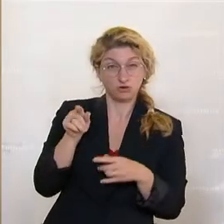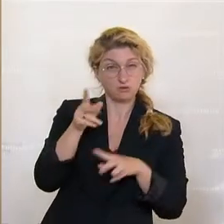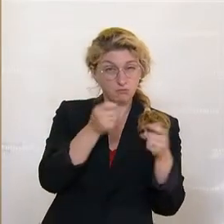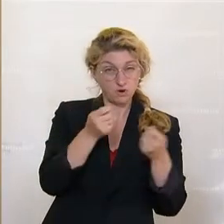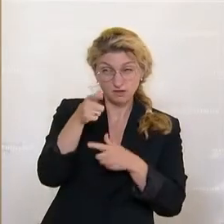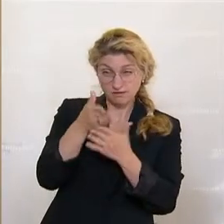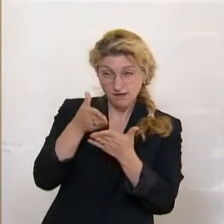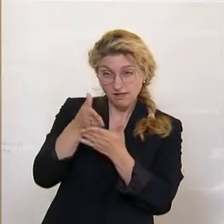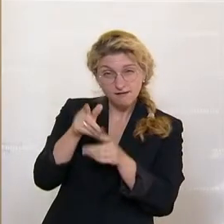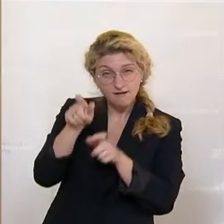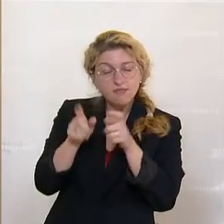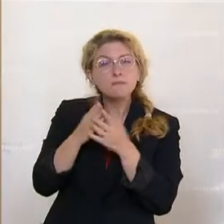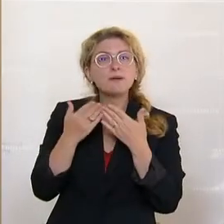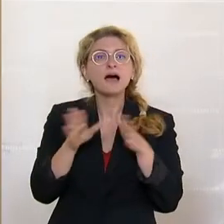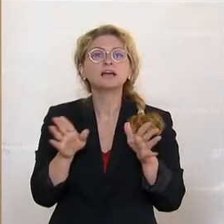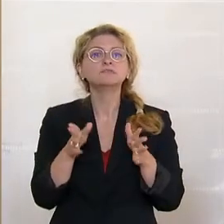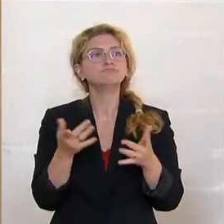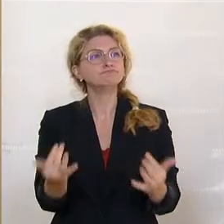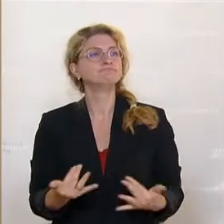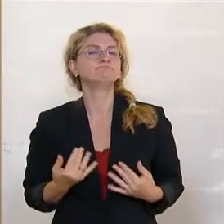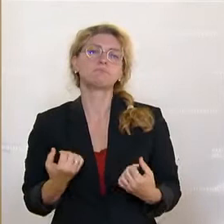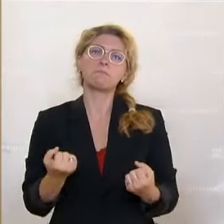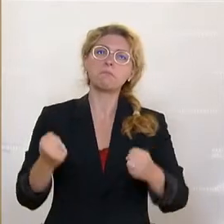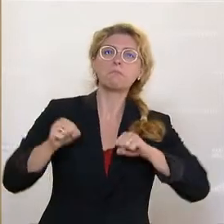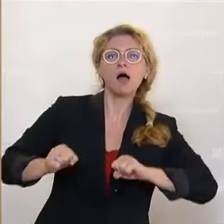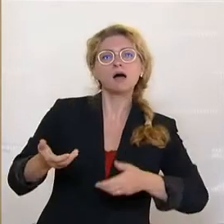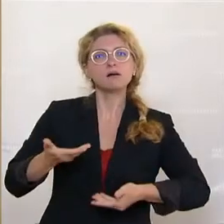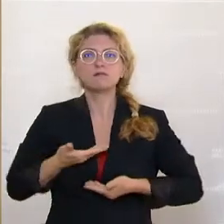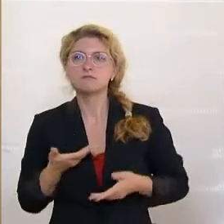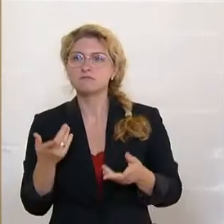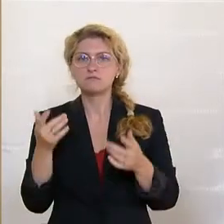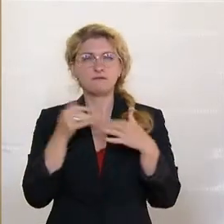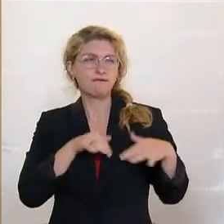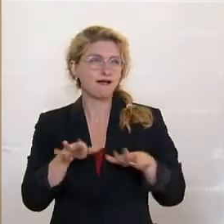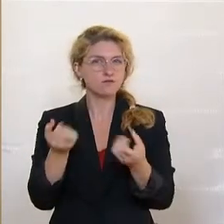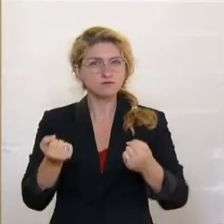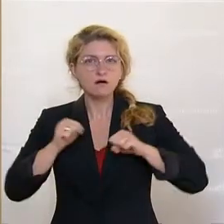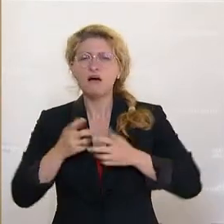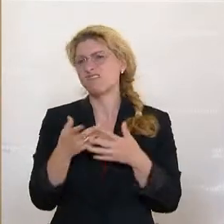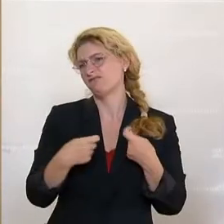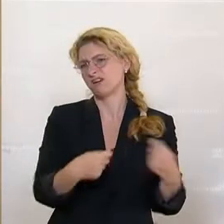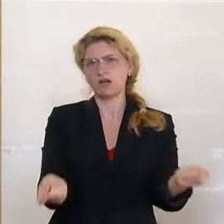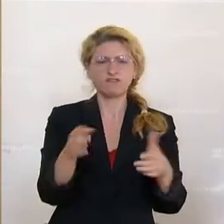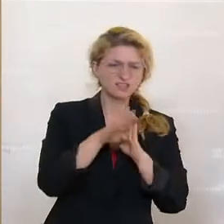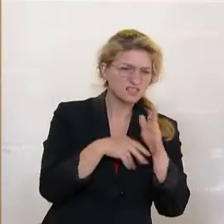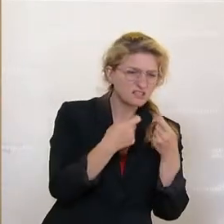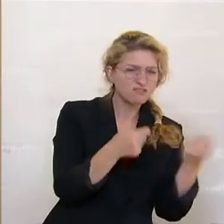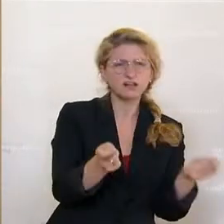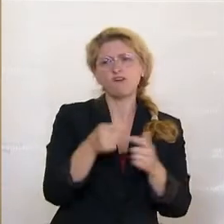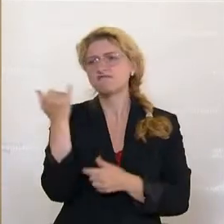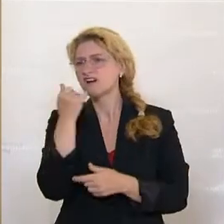für Macht, für Einfluss, alles zu verkaufen. Gesetze, das Wasser, alles.